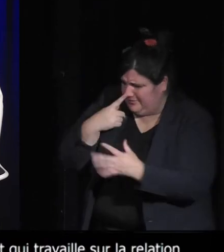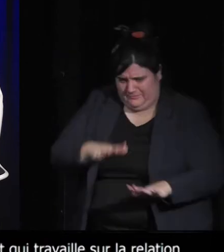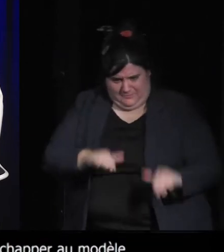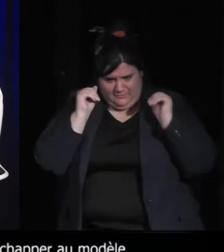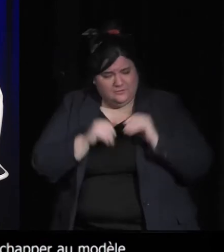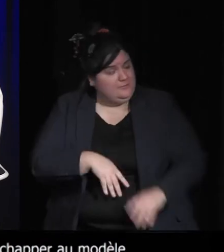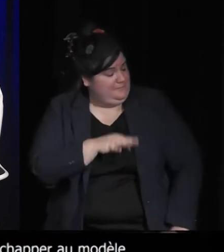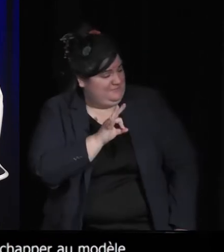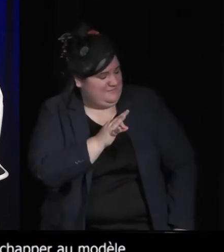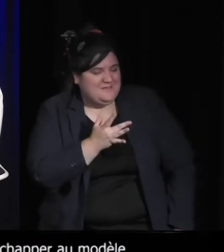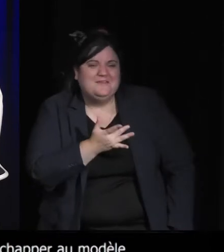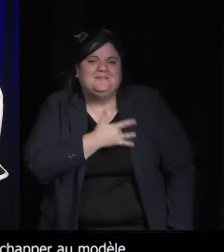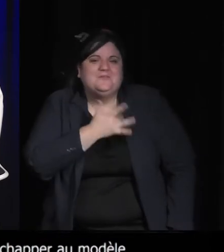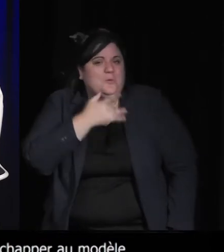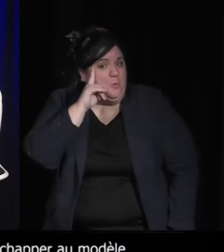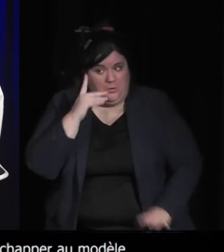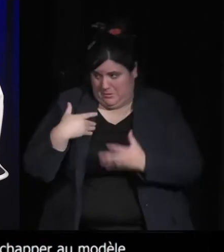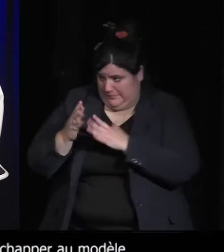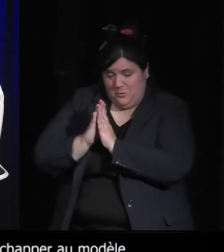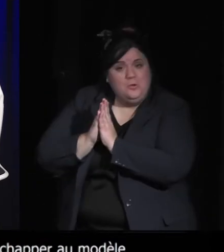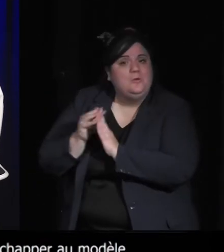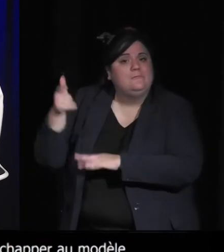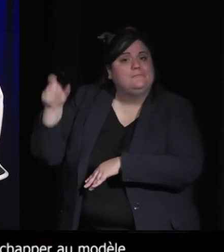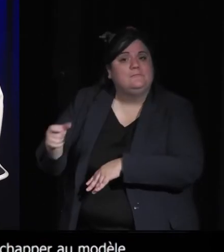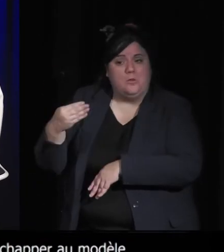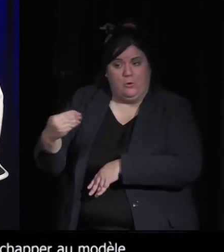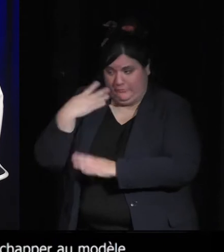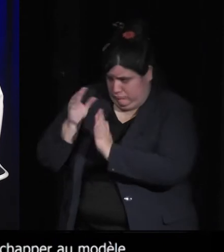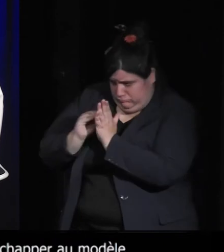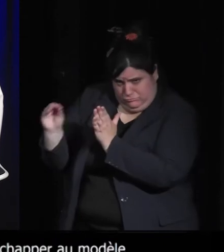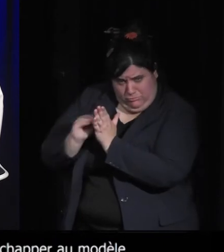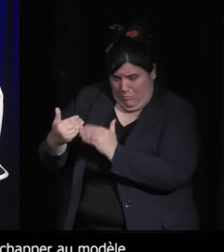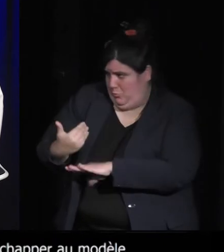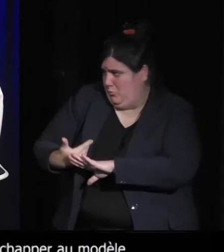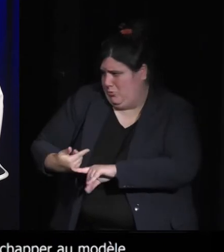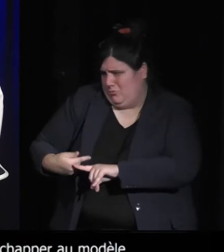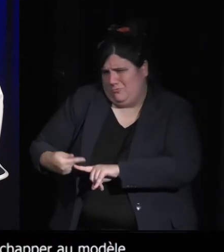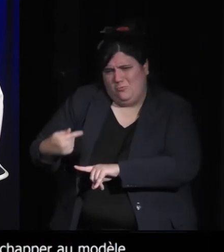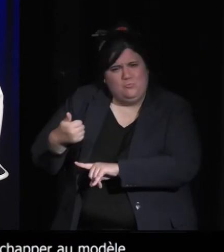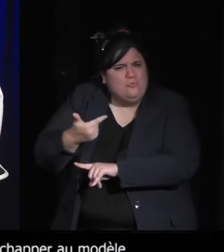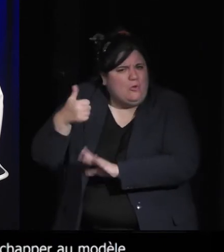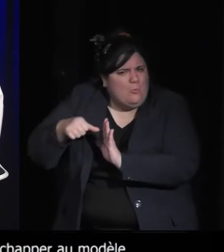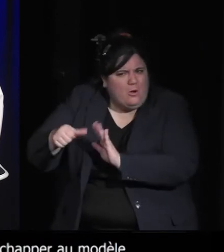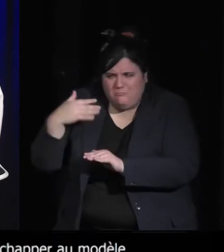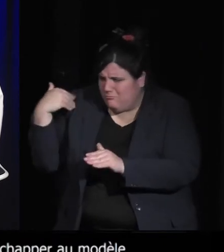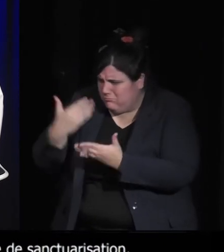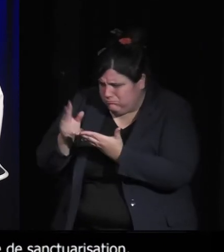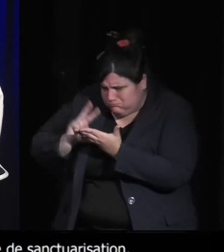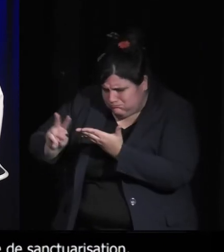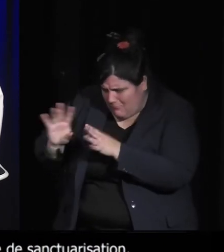découvert cet auteur il y a quelques mois ainsi que d'autres auteurs